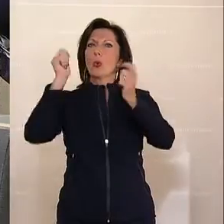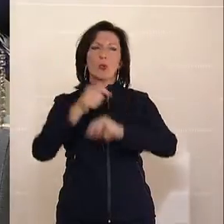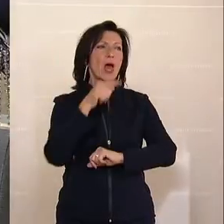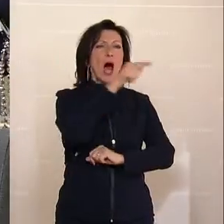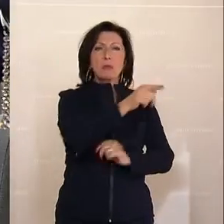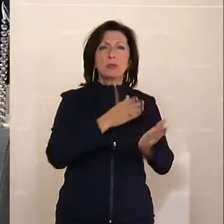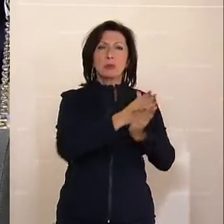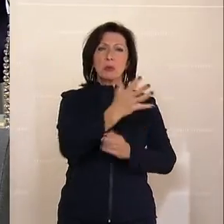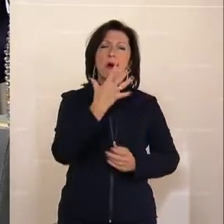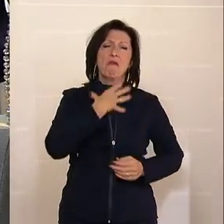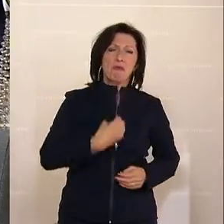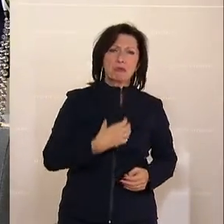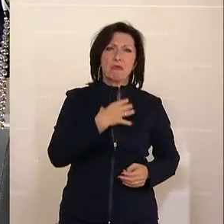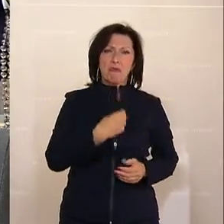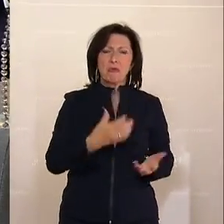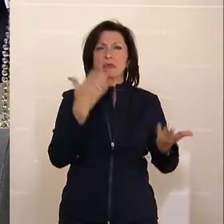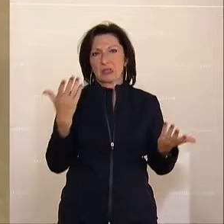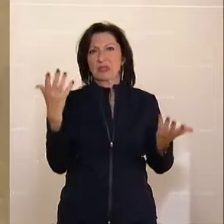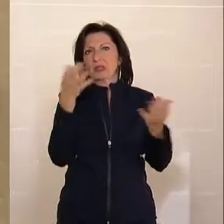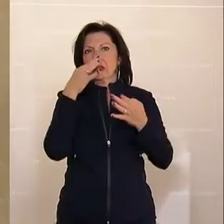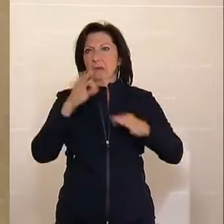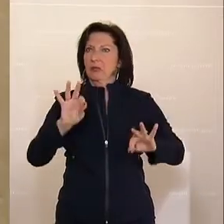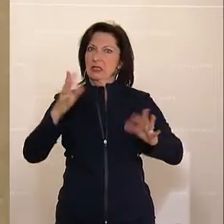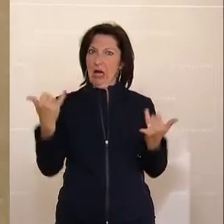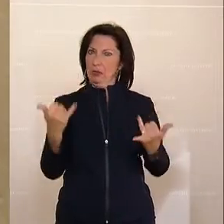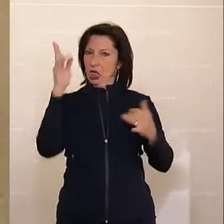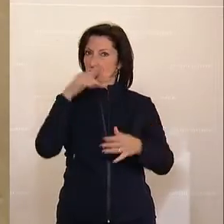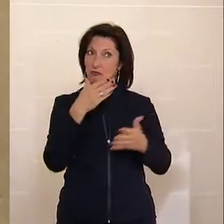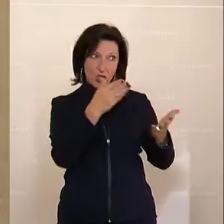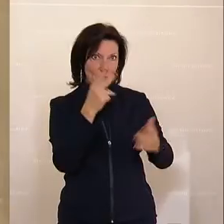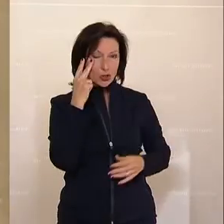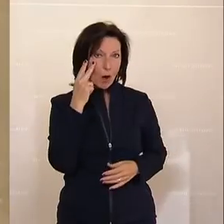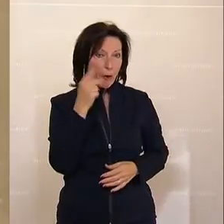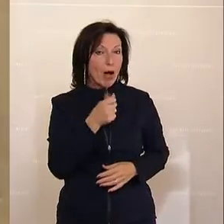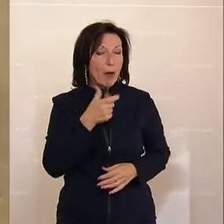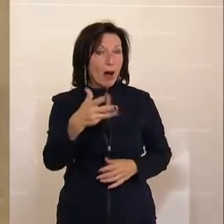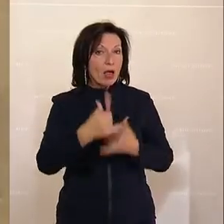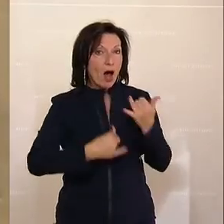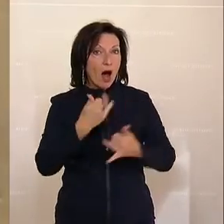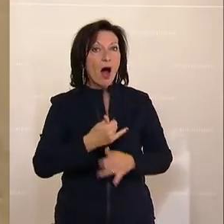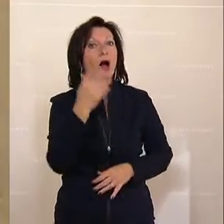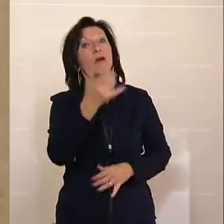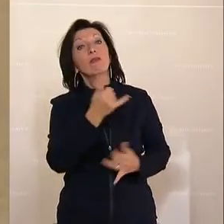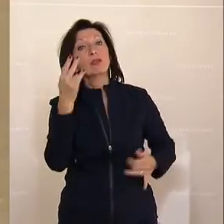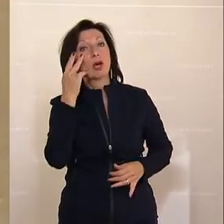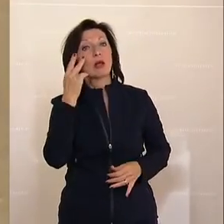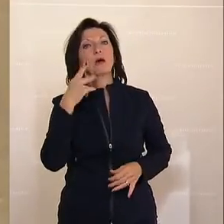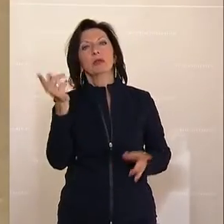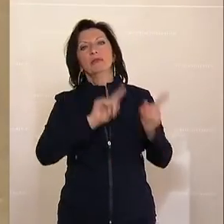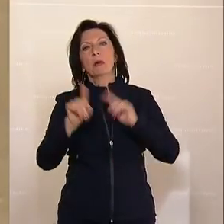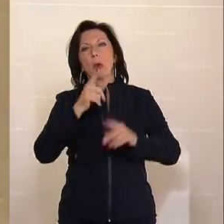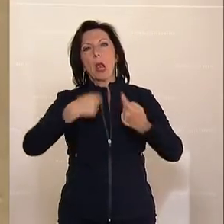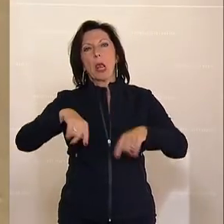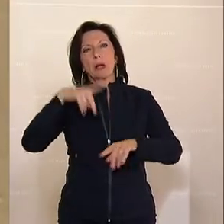schmachten muss, weil man nichts weiterbringt. Aber, ich habe es jetzt in Wien gelegen, jetzt schauen wir uns das in ein paar Jahren an, dann wird aber wahrscheinlich der Herr Landeshauptmann und